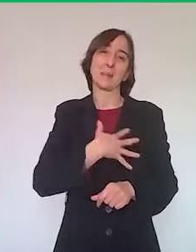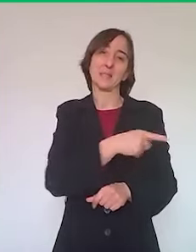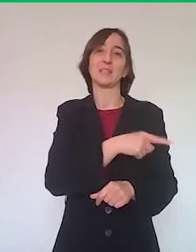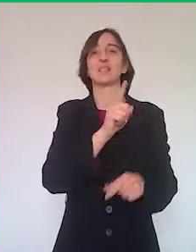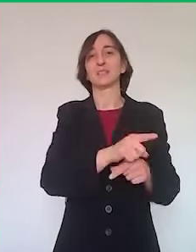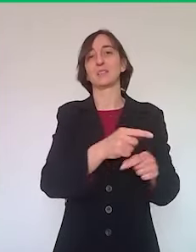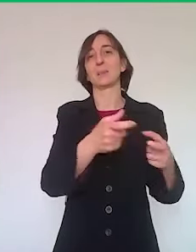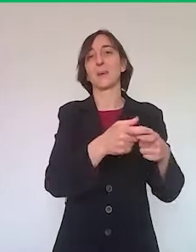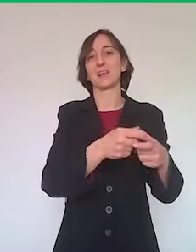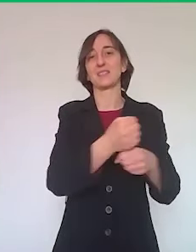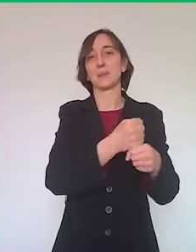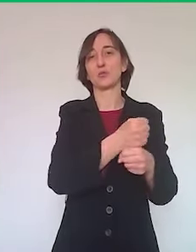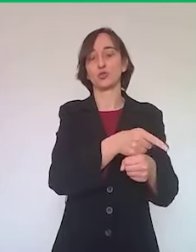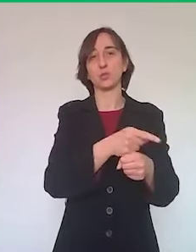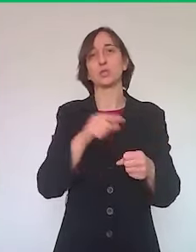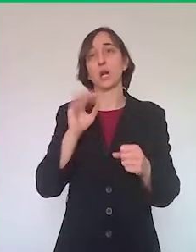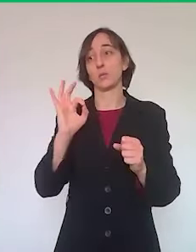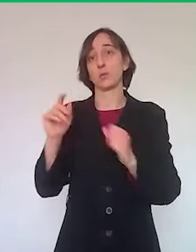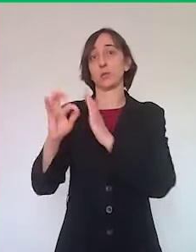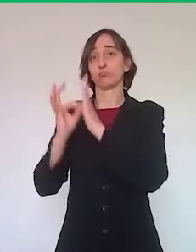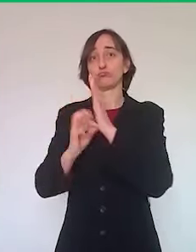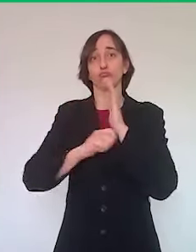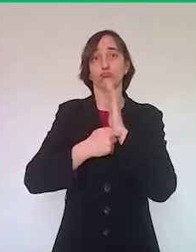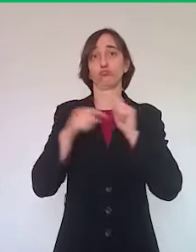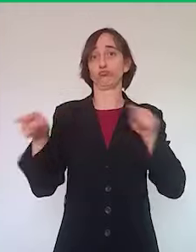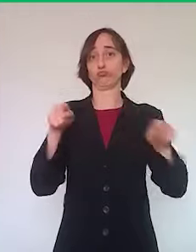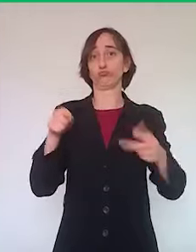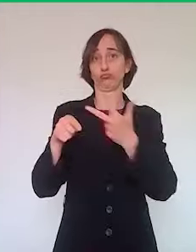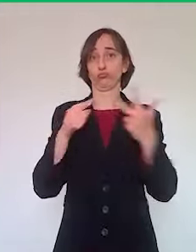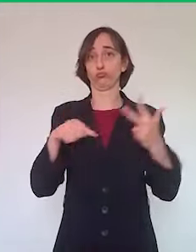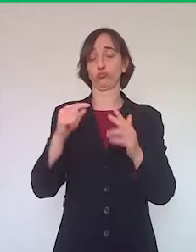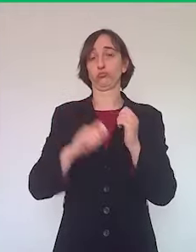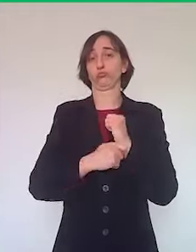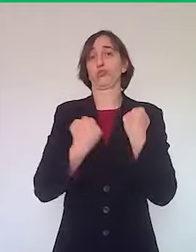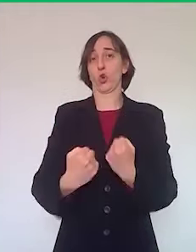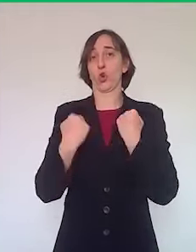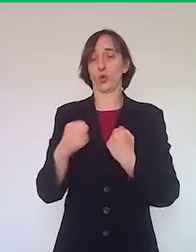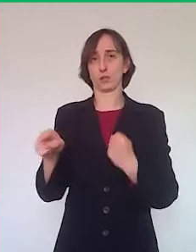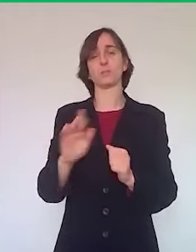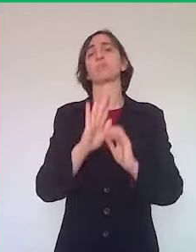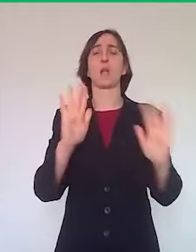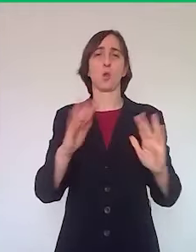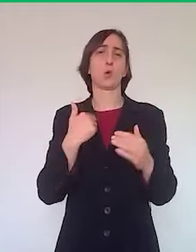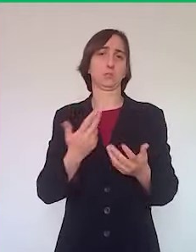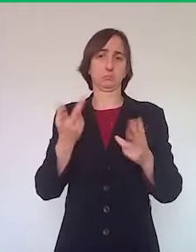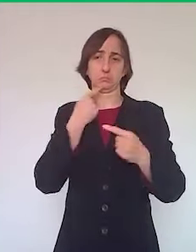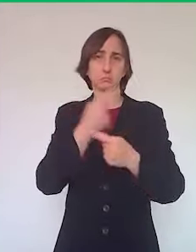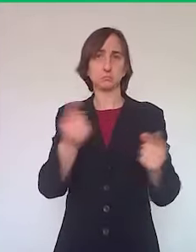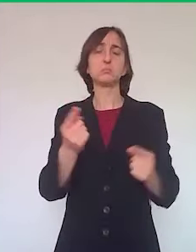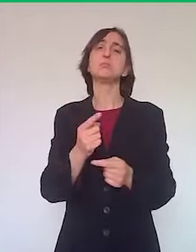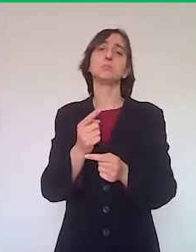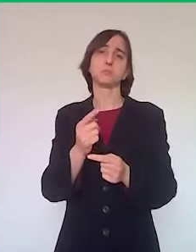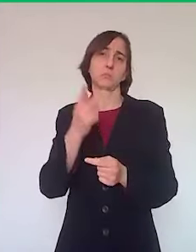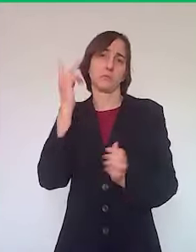più forti che non il resto della regione. In generale chiariamo che è sempre possibile, in particolare per i condomini, svolgere le